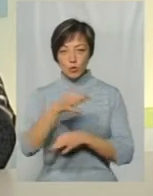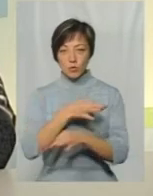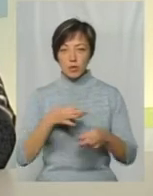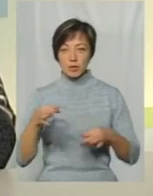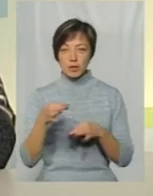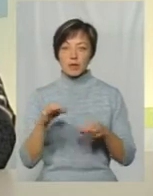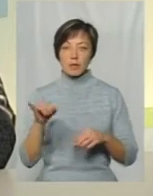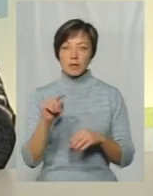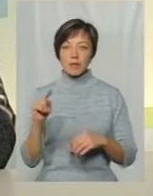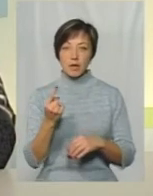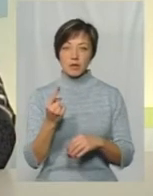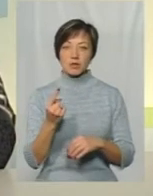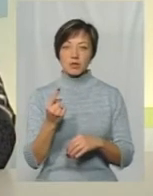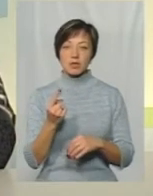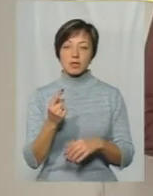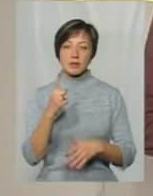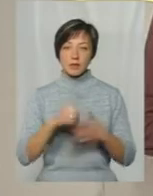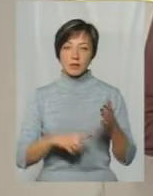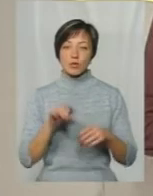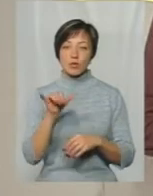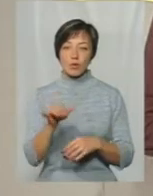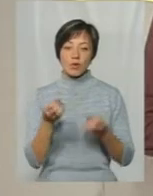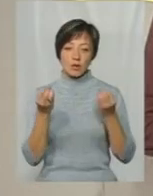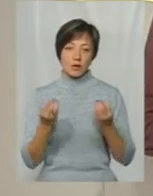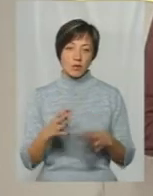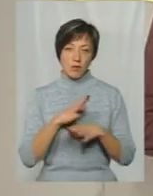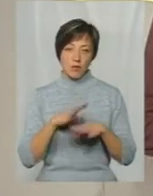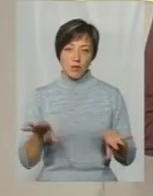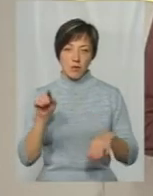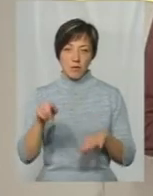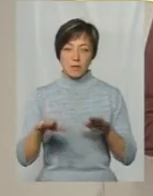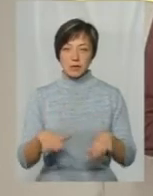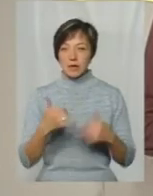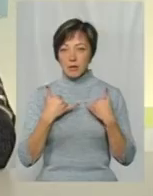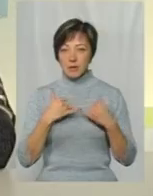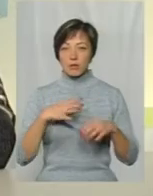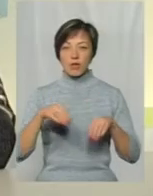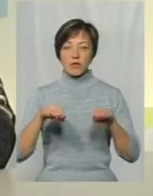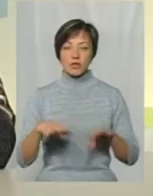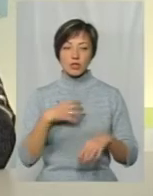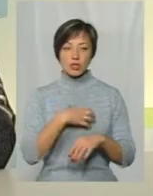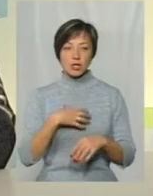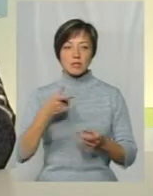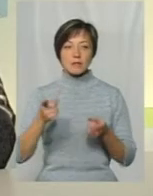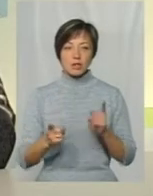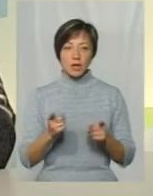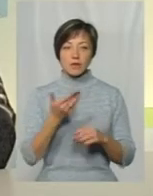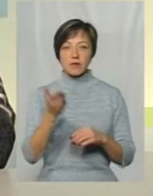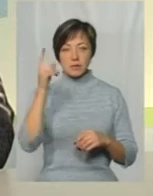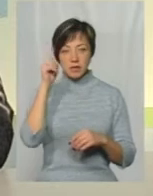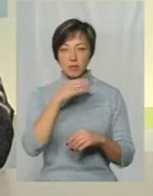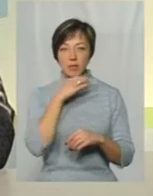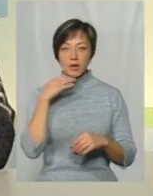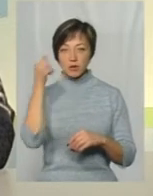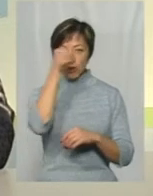розумні дії І перше, що він мене завірив у тому, що його просто-напросто там не було Для мене це було вирішальним І звичайно, ви знаєте, ми стільки